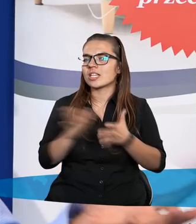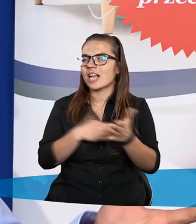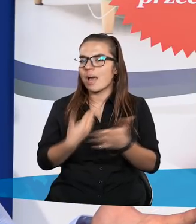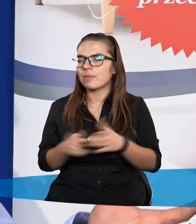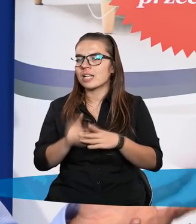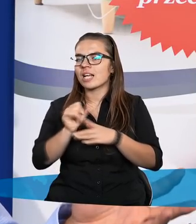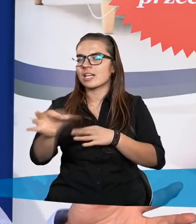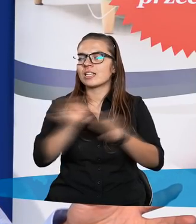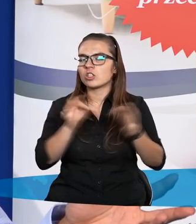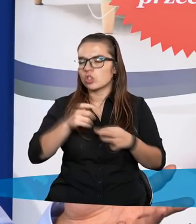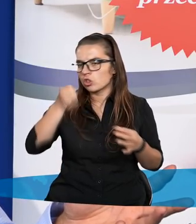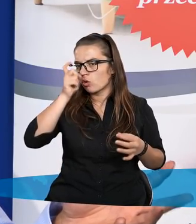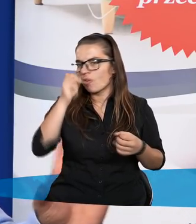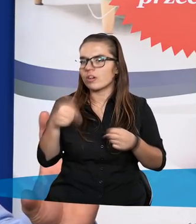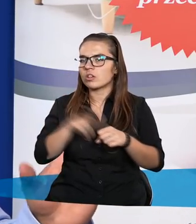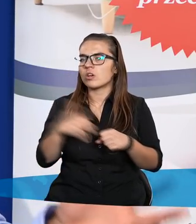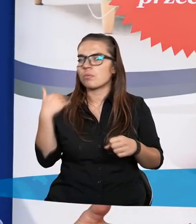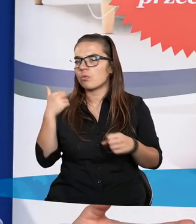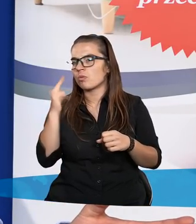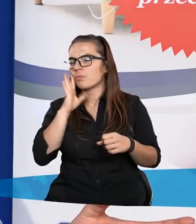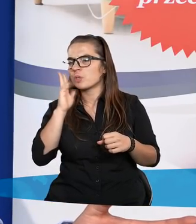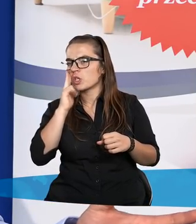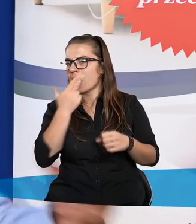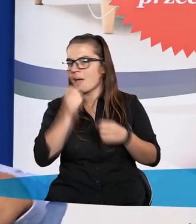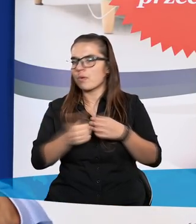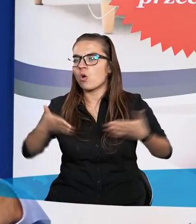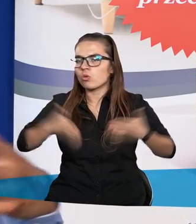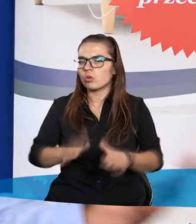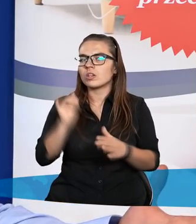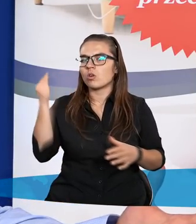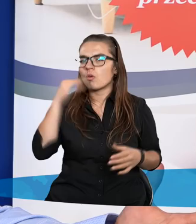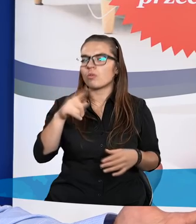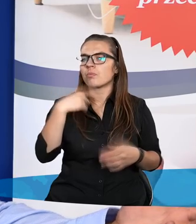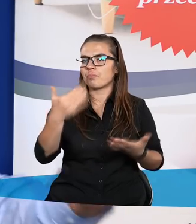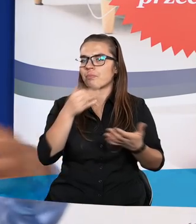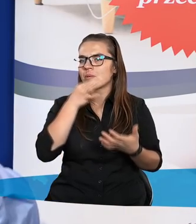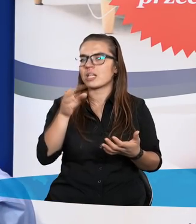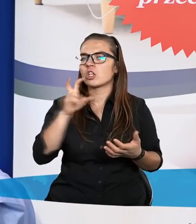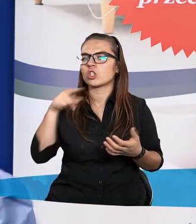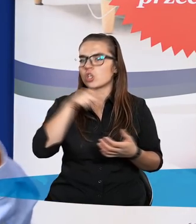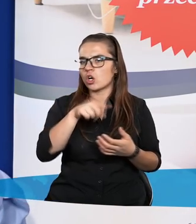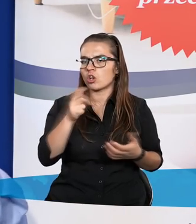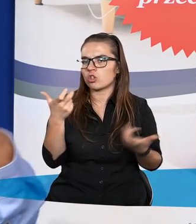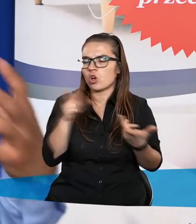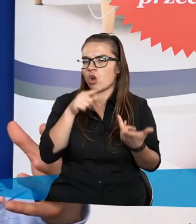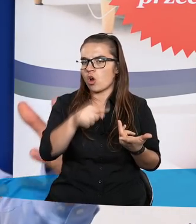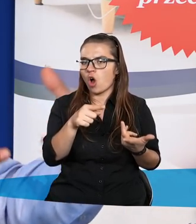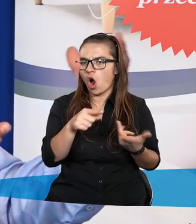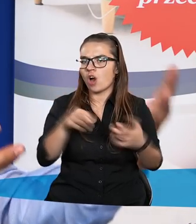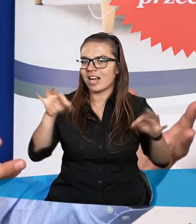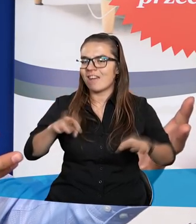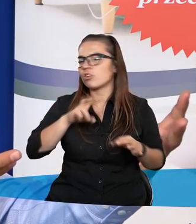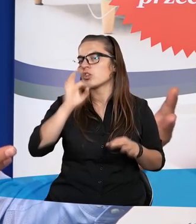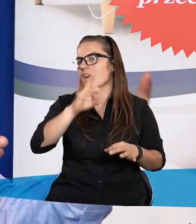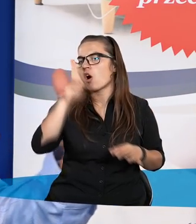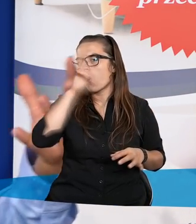jest historia człowieka, który był bodajże ślep od urodzenia i uczniowie stawiają Jezusowi pytanie, panie, kto zgrzeszył, on czy jego